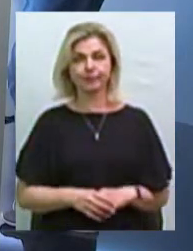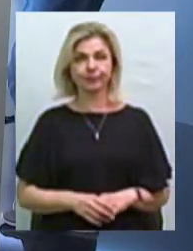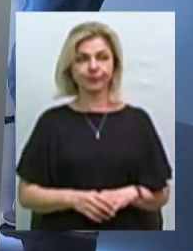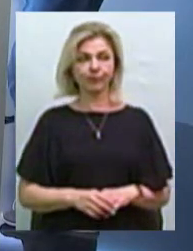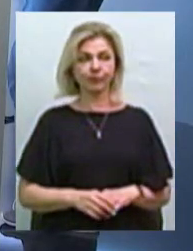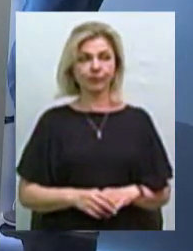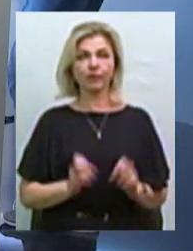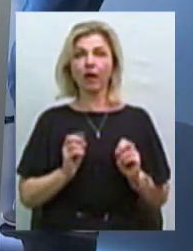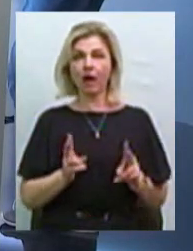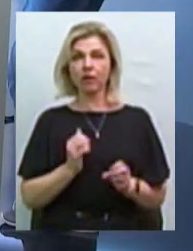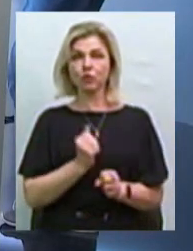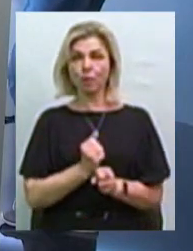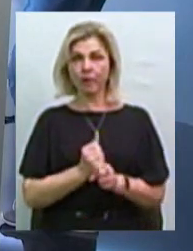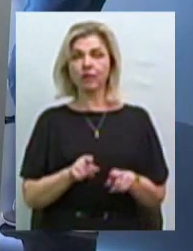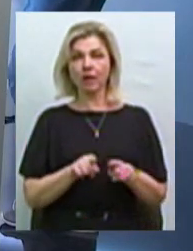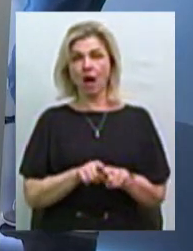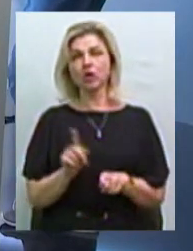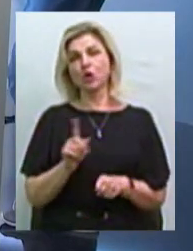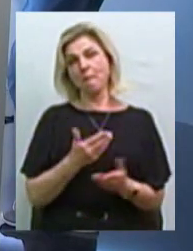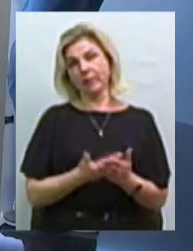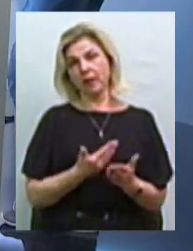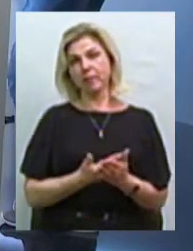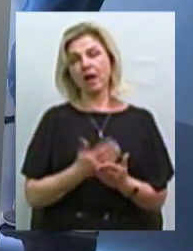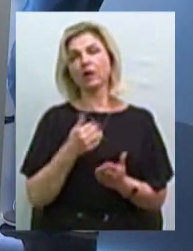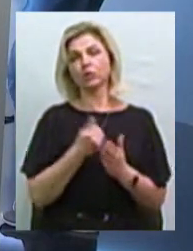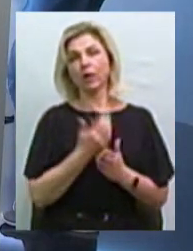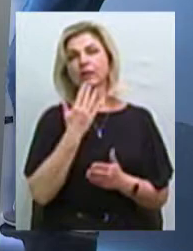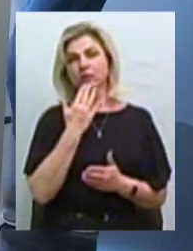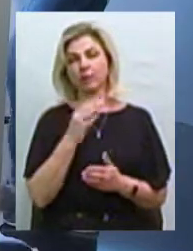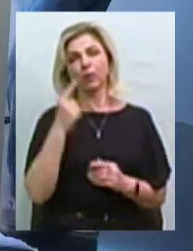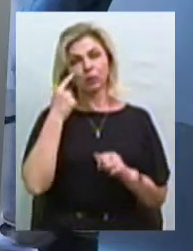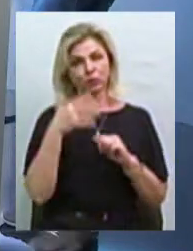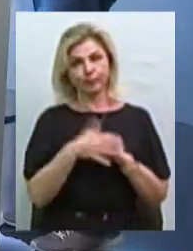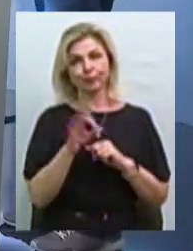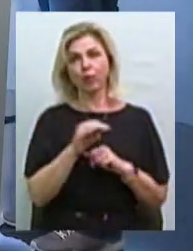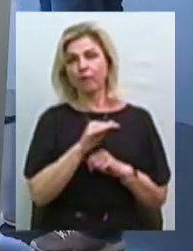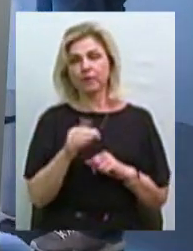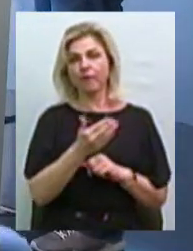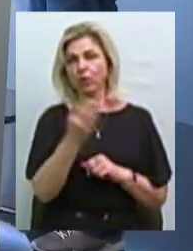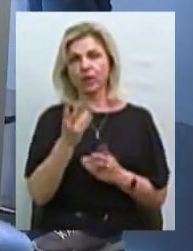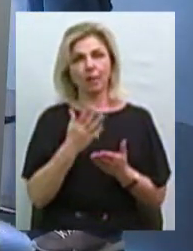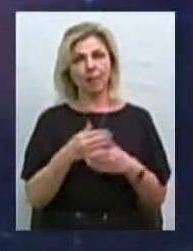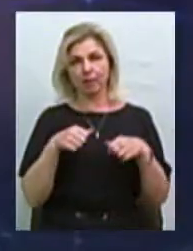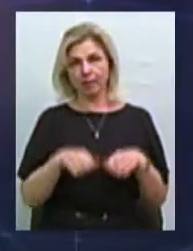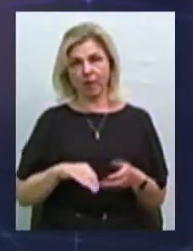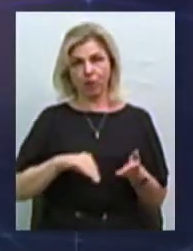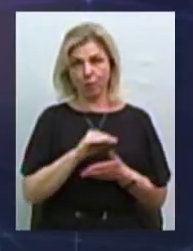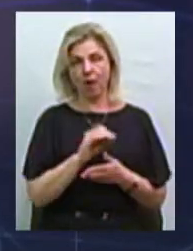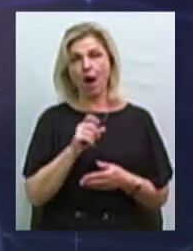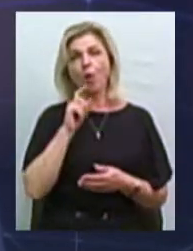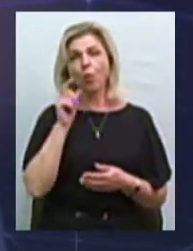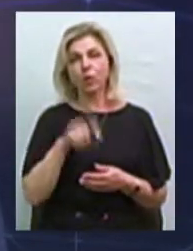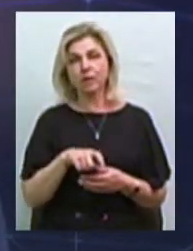Як зробити так, щоб, наприклад, щодо іноземців, зрозуміло, офіційно вони не мають права купувати. Як щодо вітчизняних